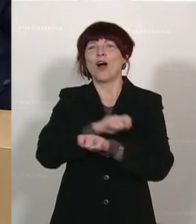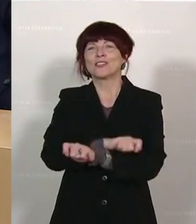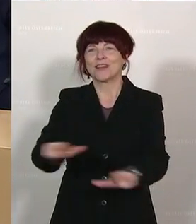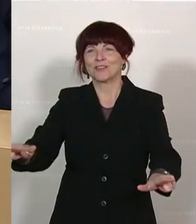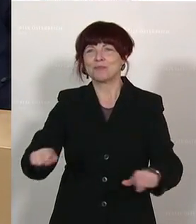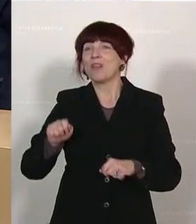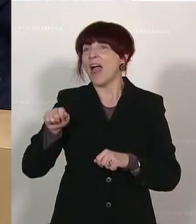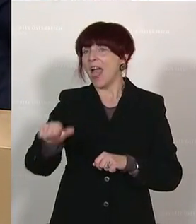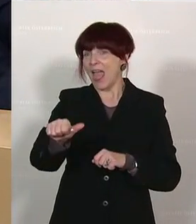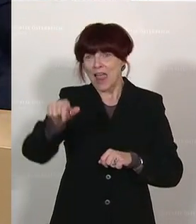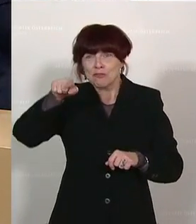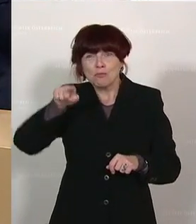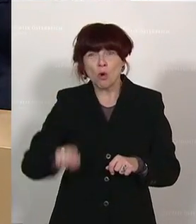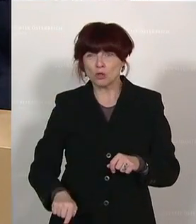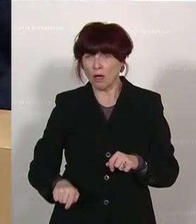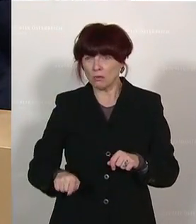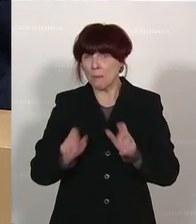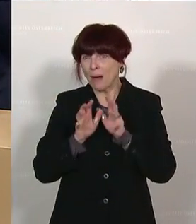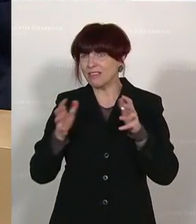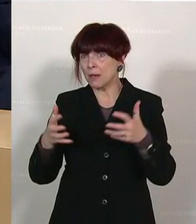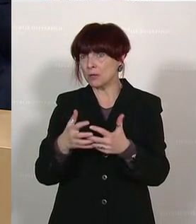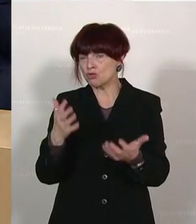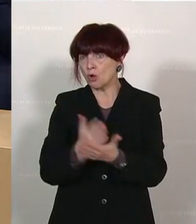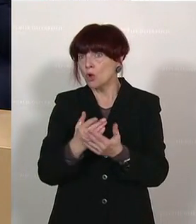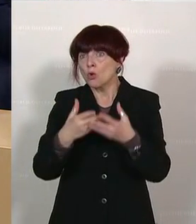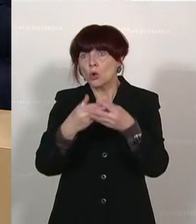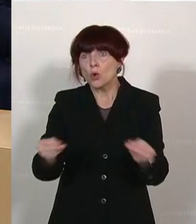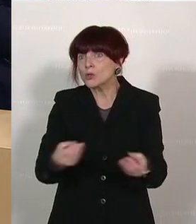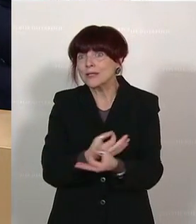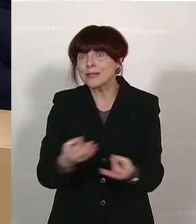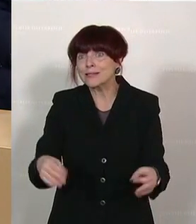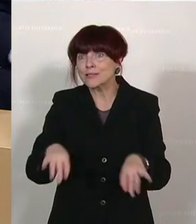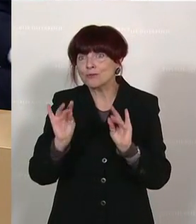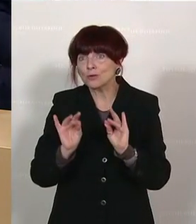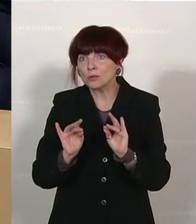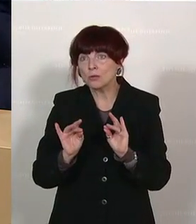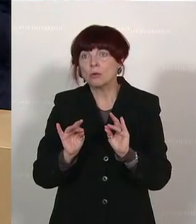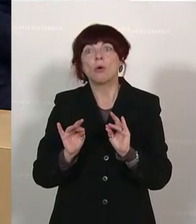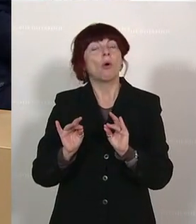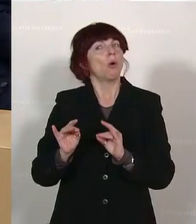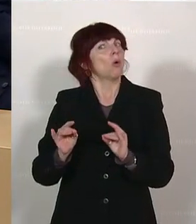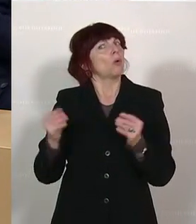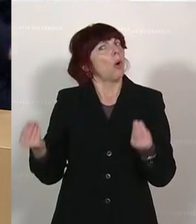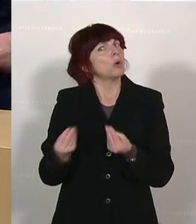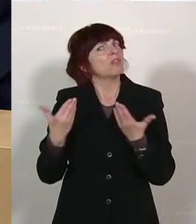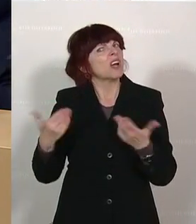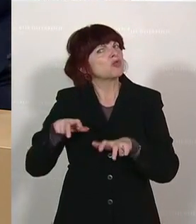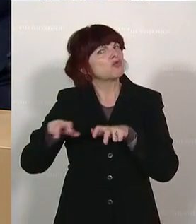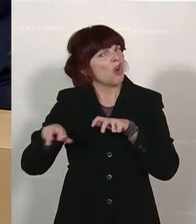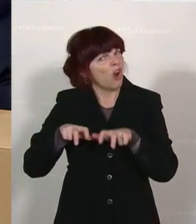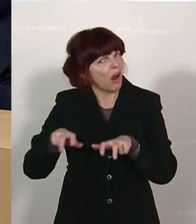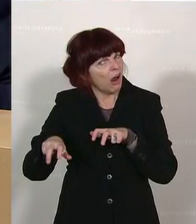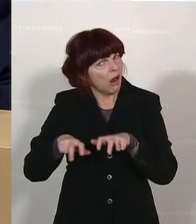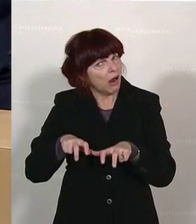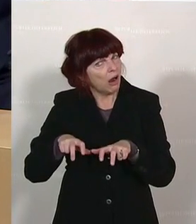dauert jetzt die Pandemie und es gibt noch keine Lösung. Und jetzt höre ich, jetzt höre ich, dass es offensichtlich an der Steuer hängt. Herr Bundesminister für